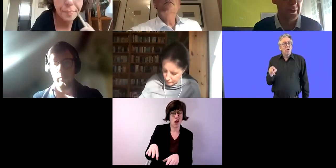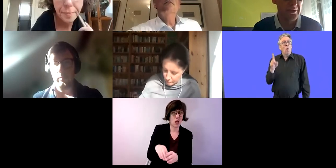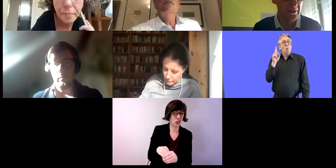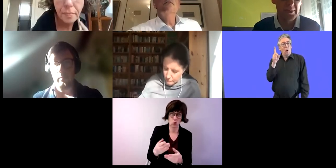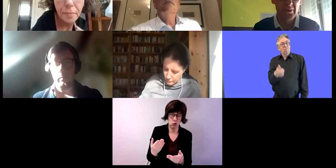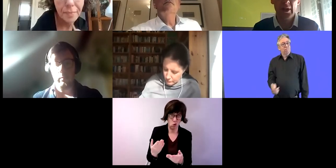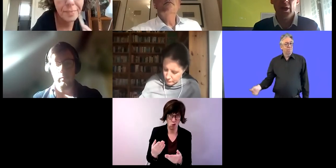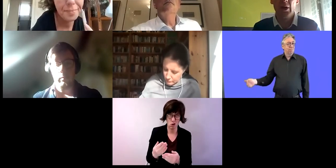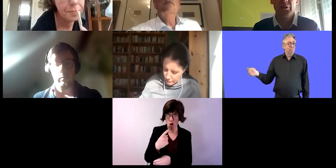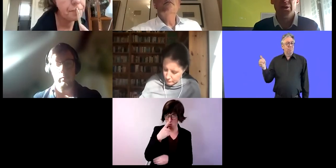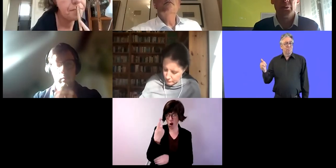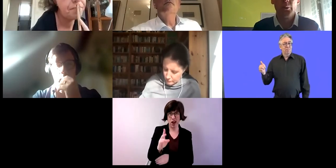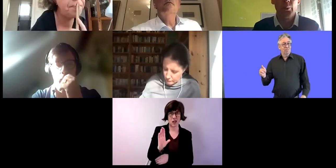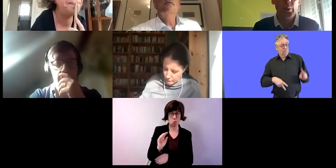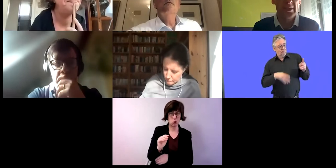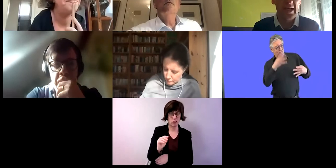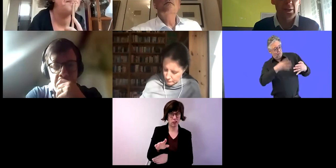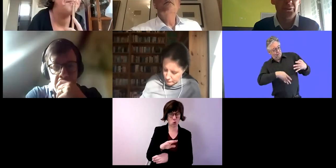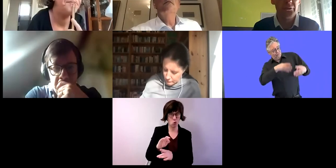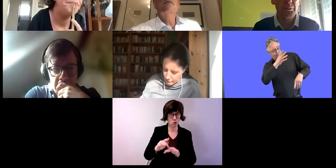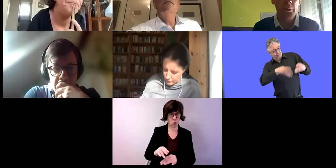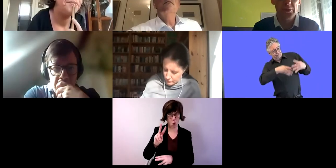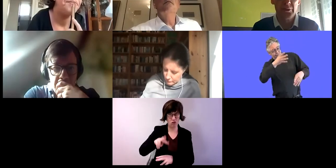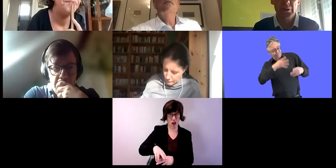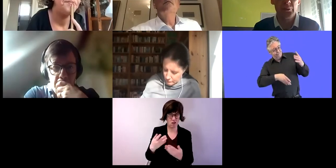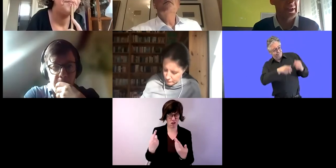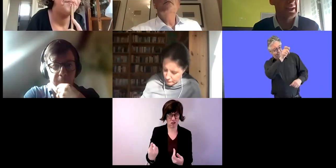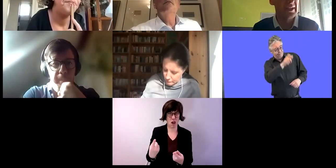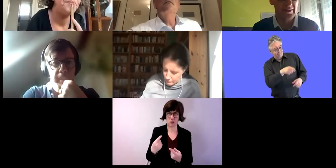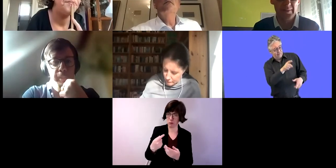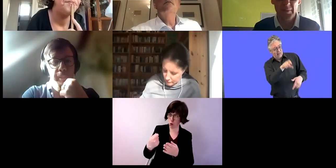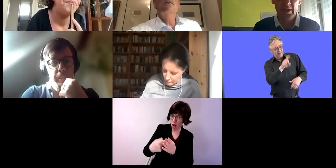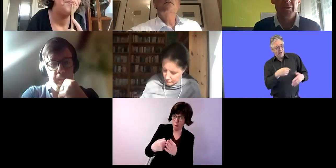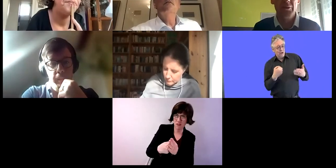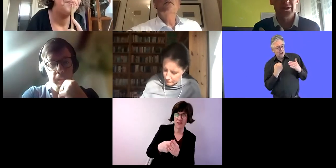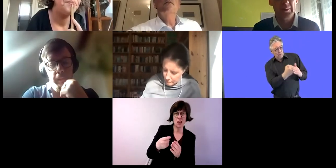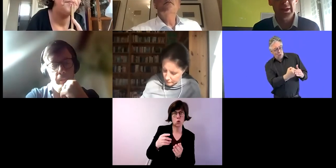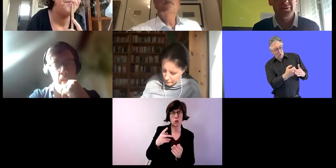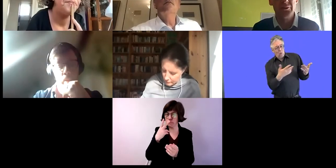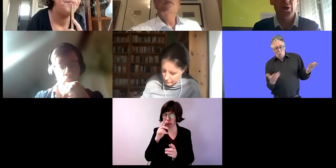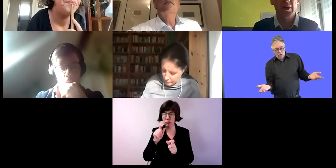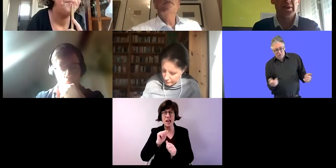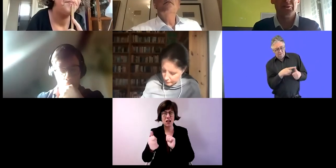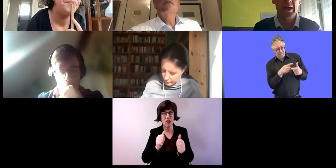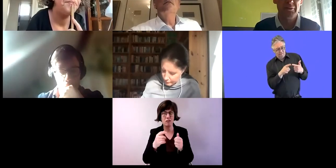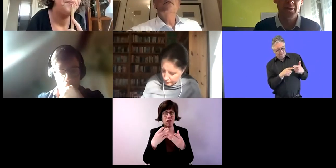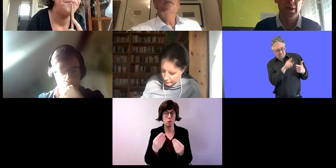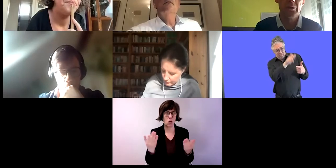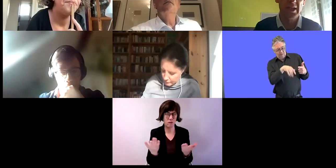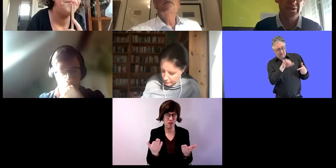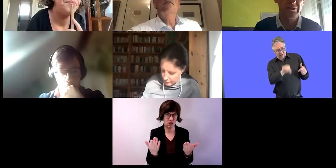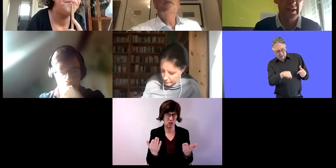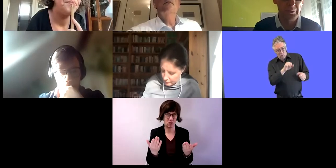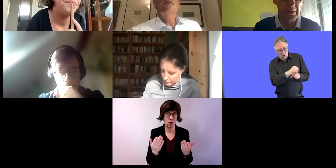Beschäftigungsbüro in Flandern, das dann beschließt beziehungsweise bewertet, welche Hilfe jemand bekommen kann. Zum